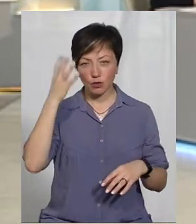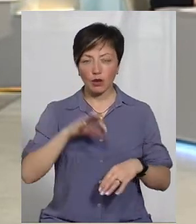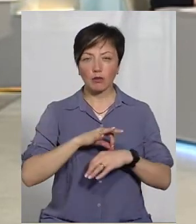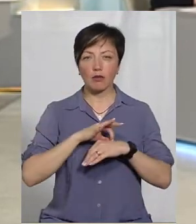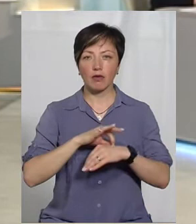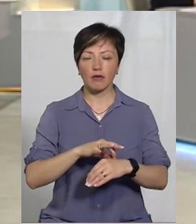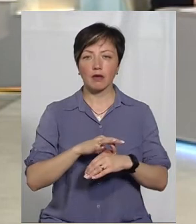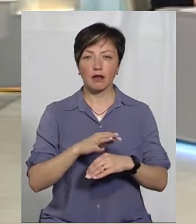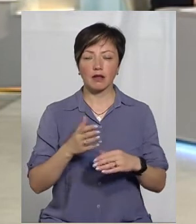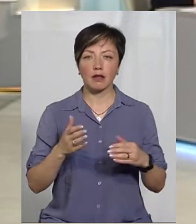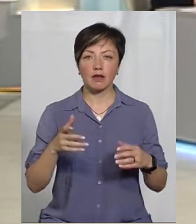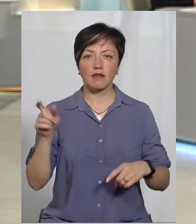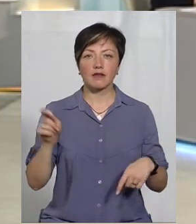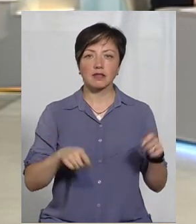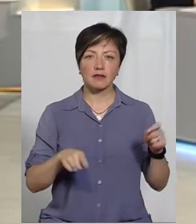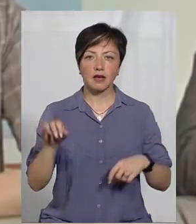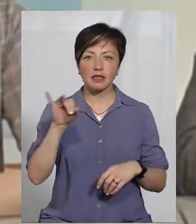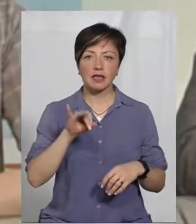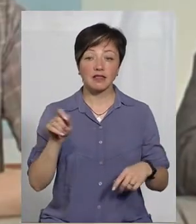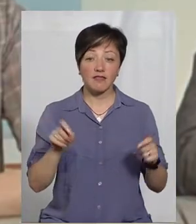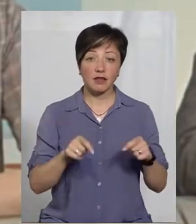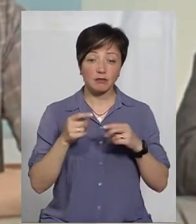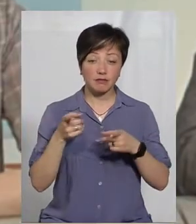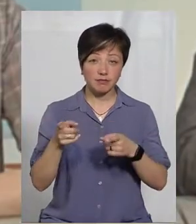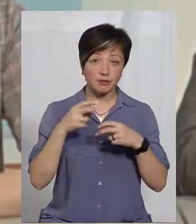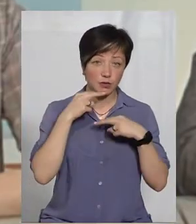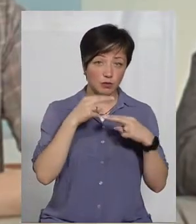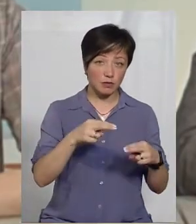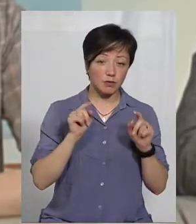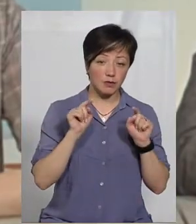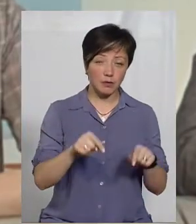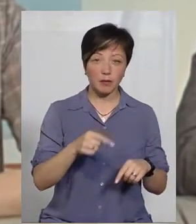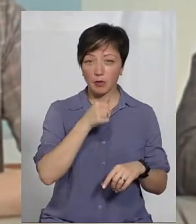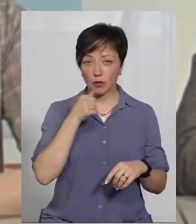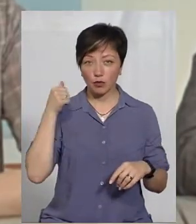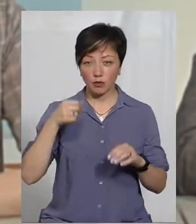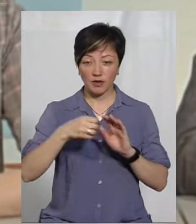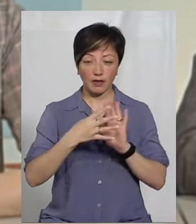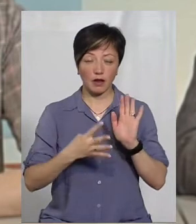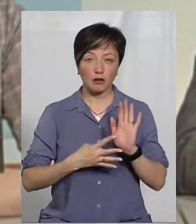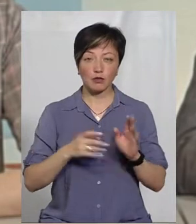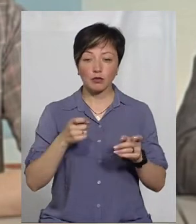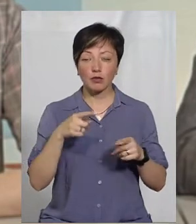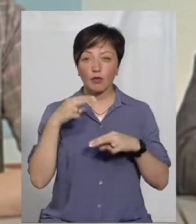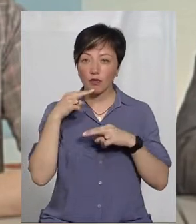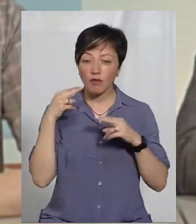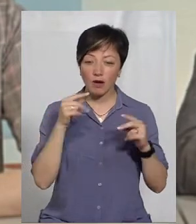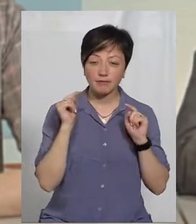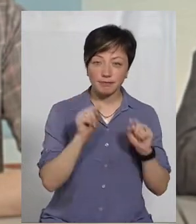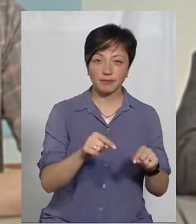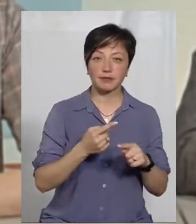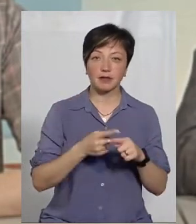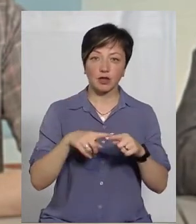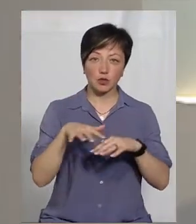провели фестиваль Ізяславфес, щоб привернути минулого року, 2019 році, щоб привернути увагу